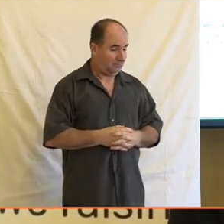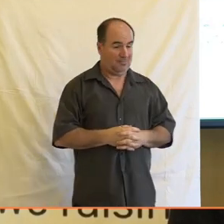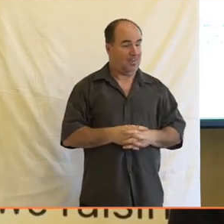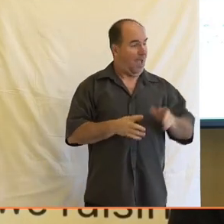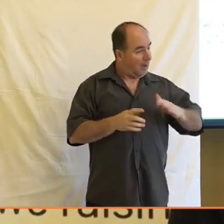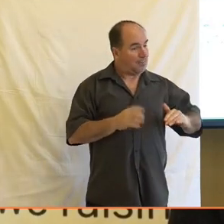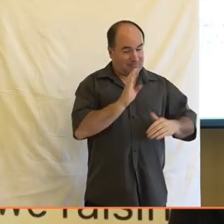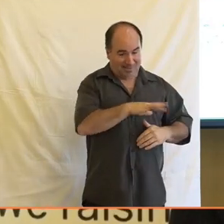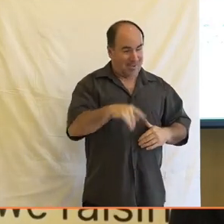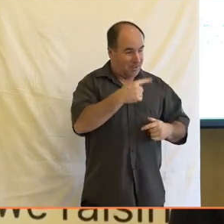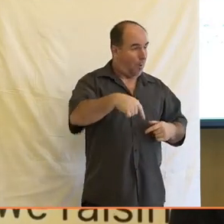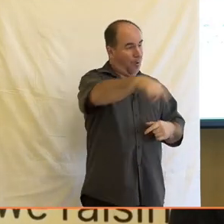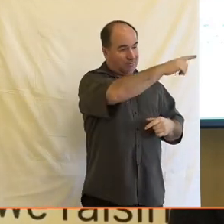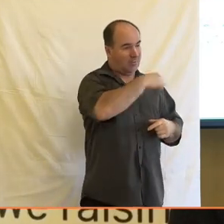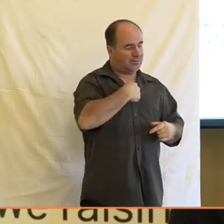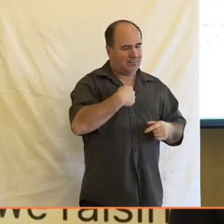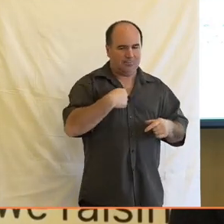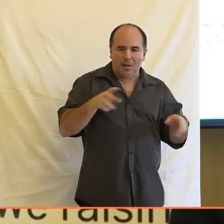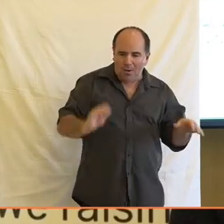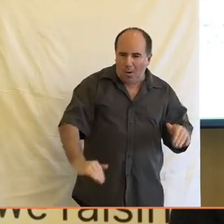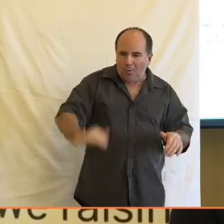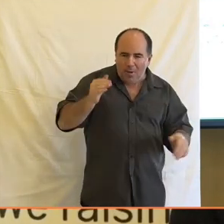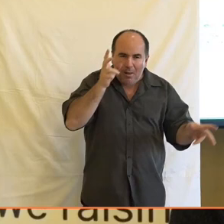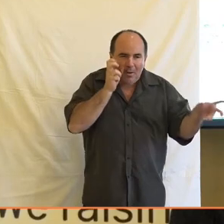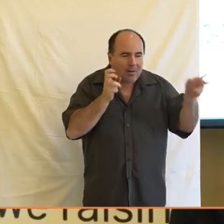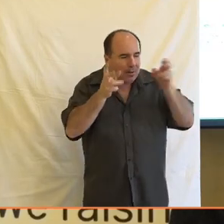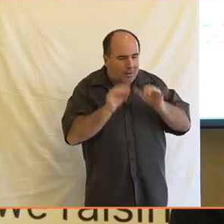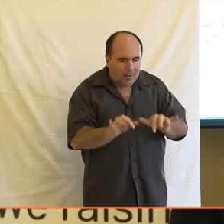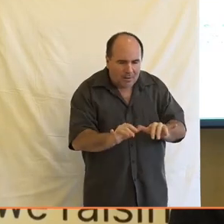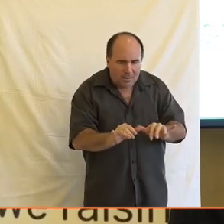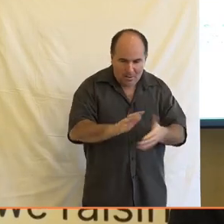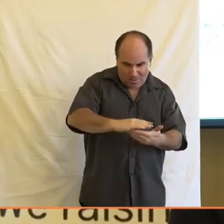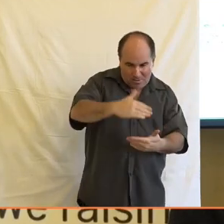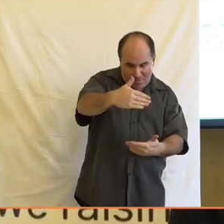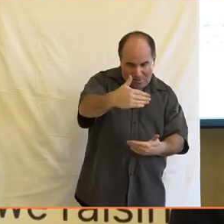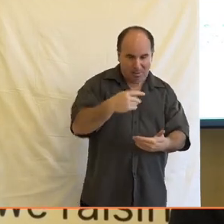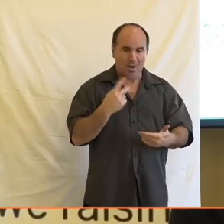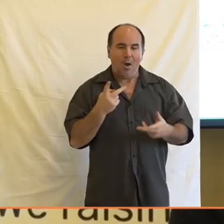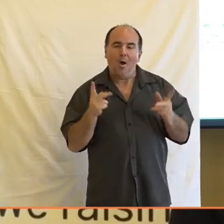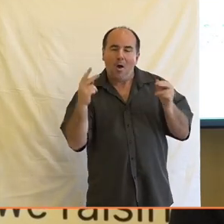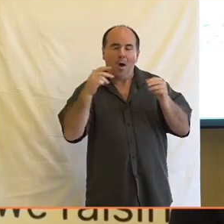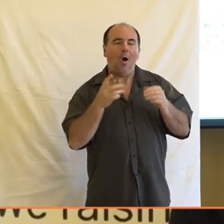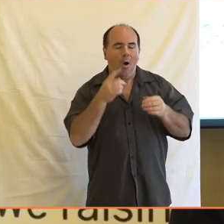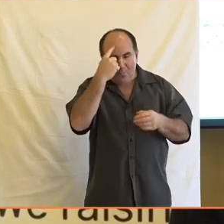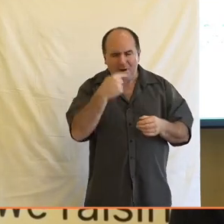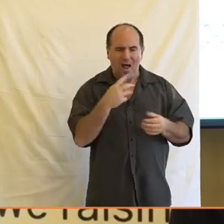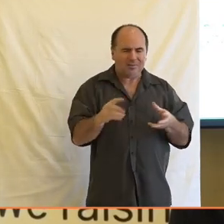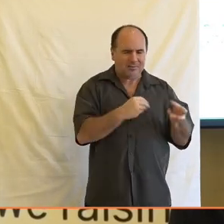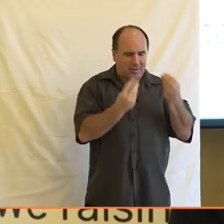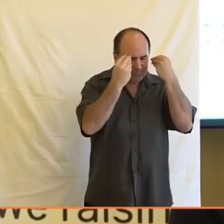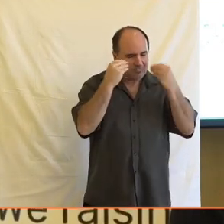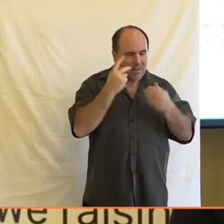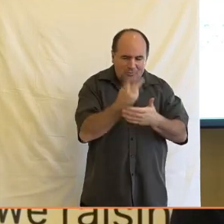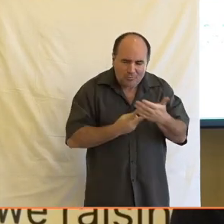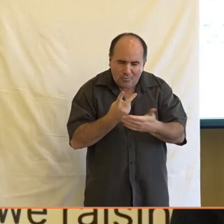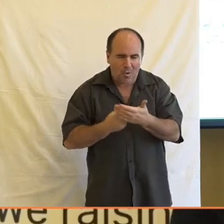čas od malička vztřebávat a kde se učí s tím zacházet a učí se to zregulovat, tak tyhle dovednosti se vytváří